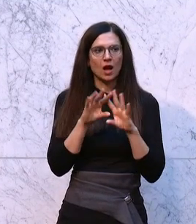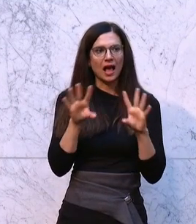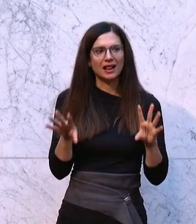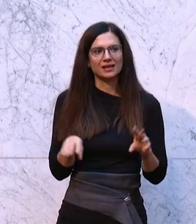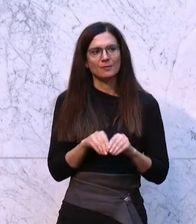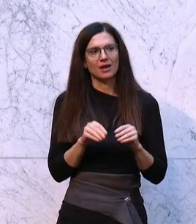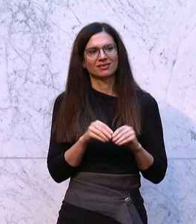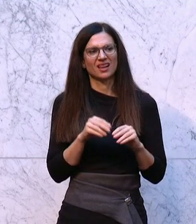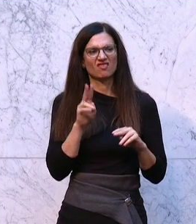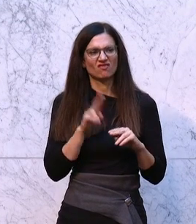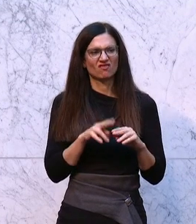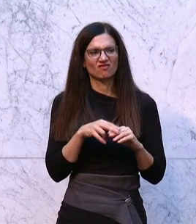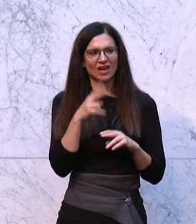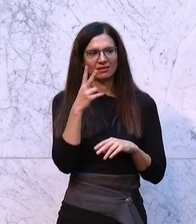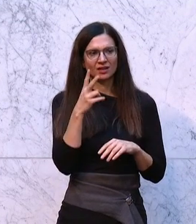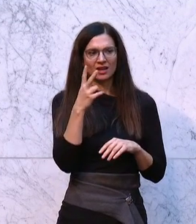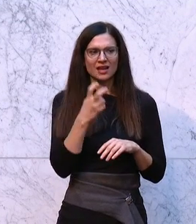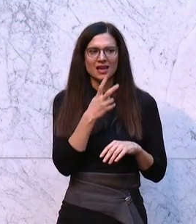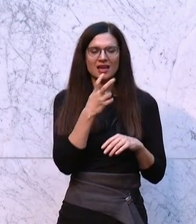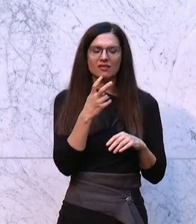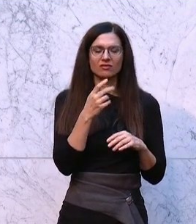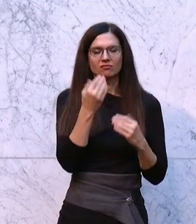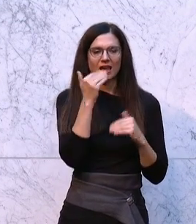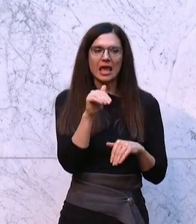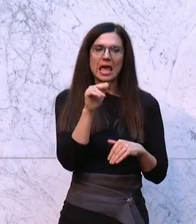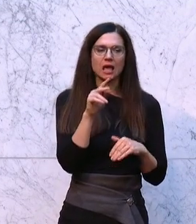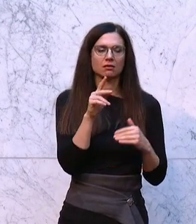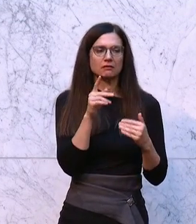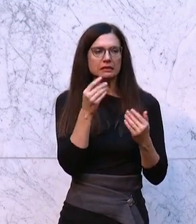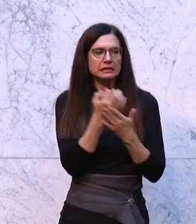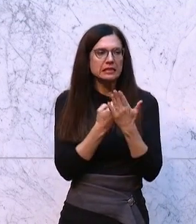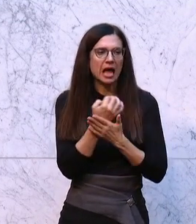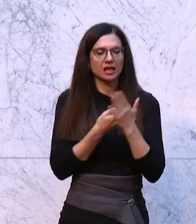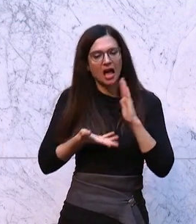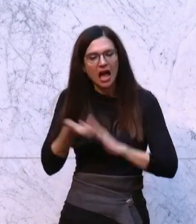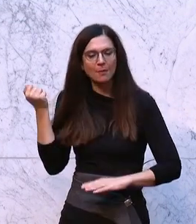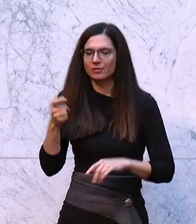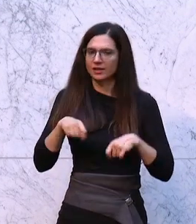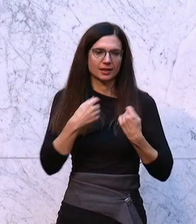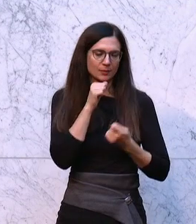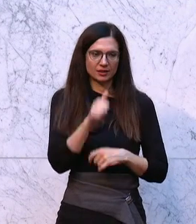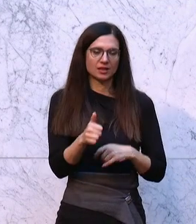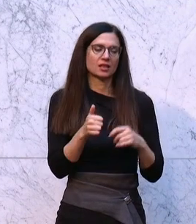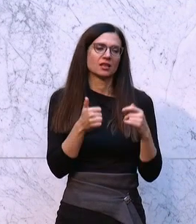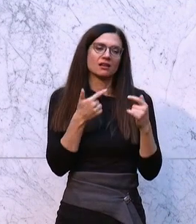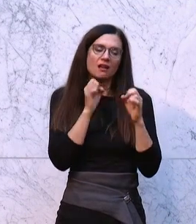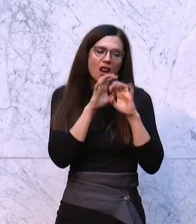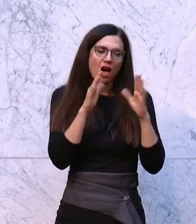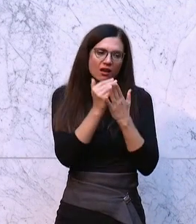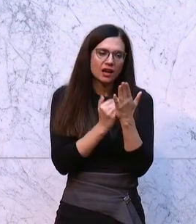über die Aberkennung dieser Ehrenzeichen vor. Insbesondere gibt es auch keine Möglichkeit einer Posthum-Aberkennung